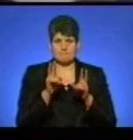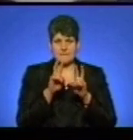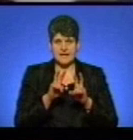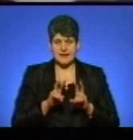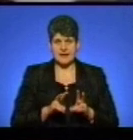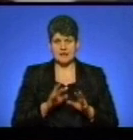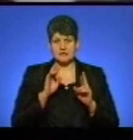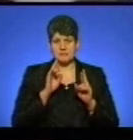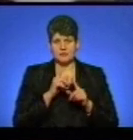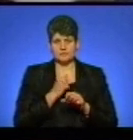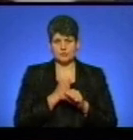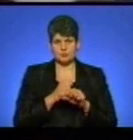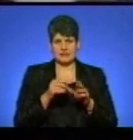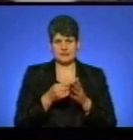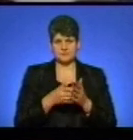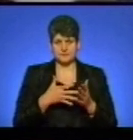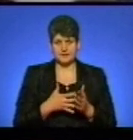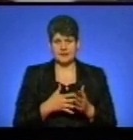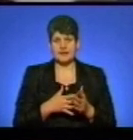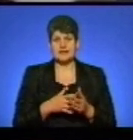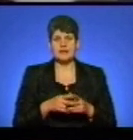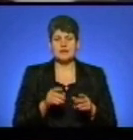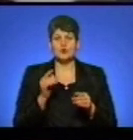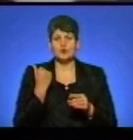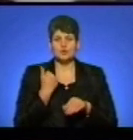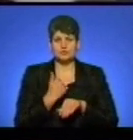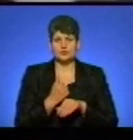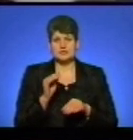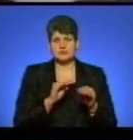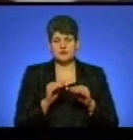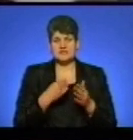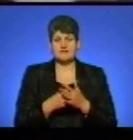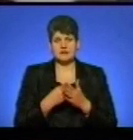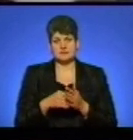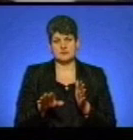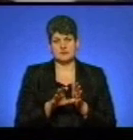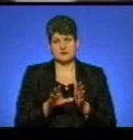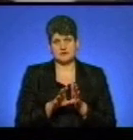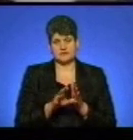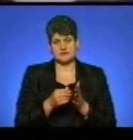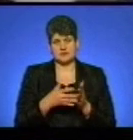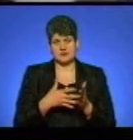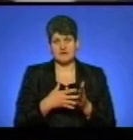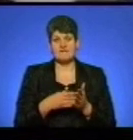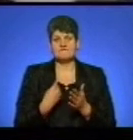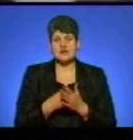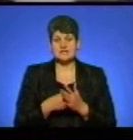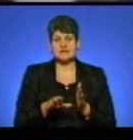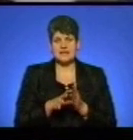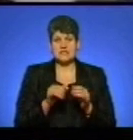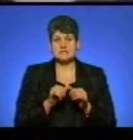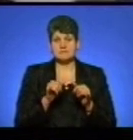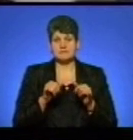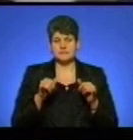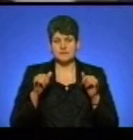і не вчасне коригування основної складової – це вартость електроенергії в тарифі. Вартость електроенергії зростає не